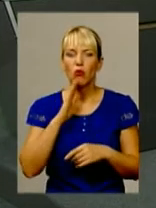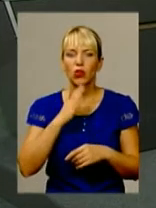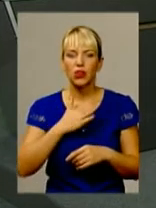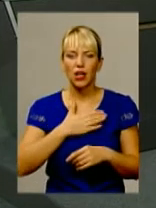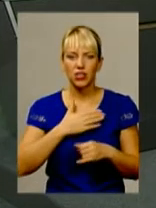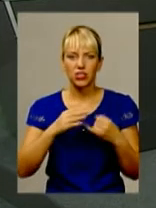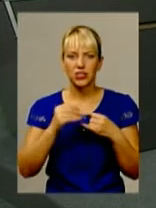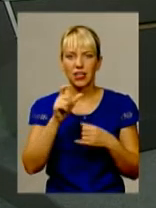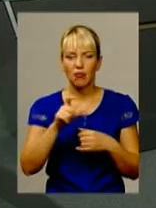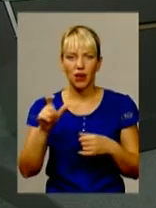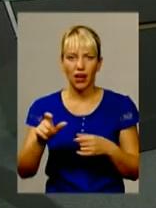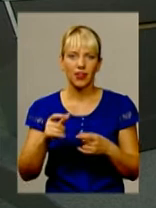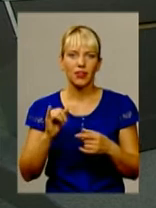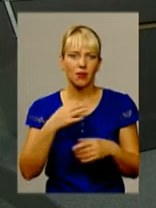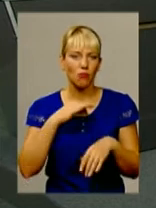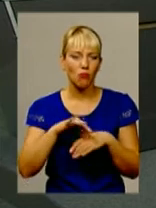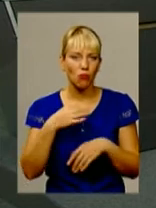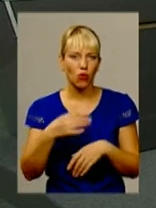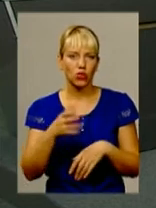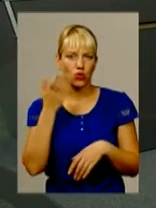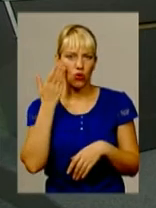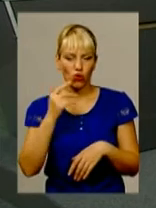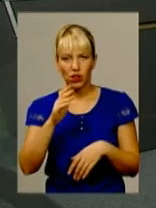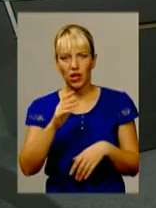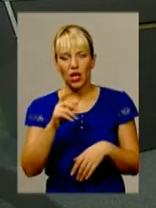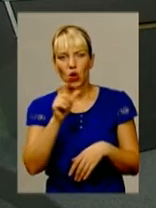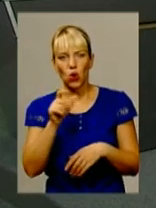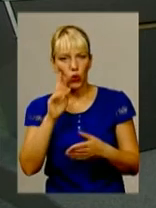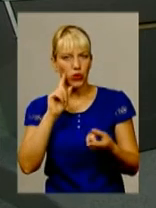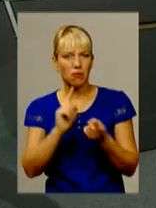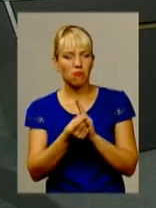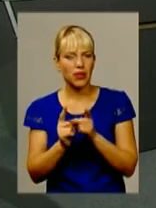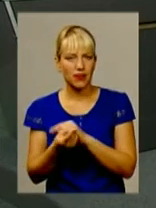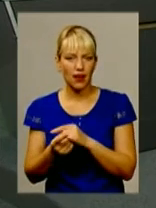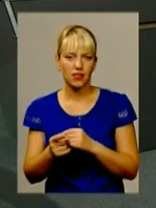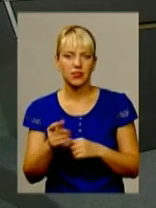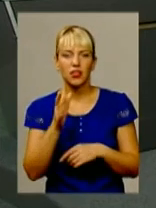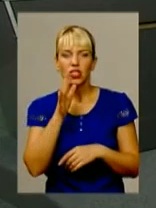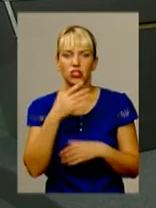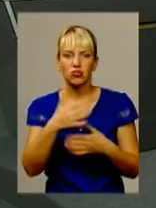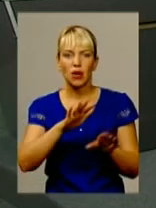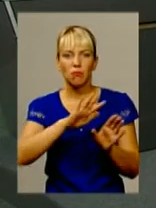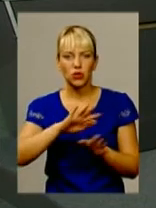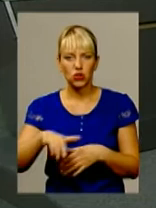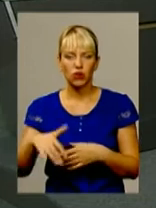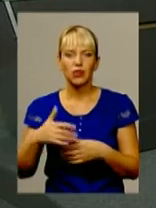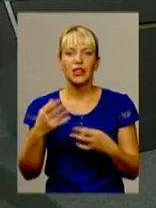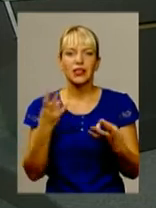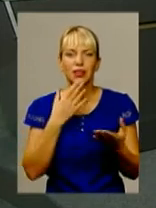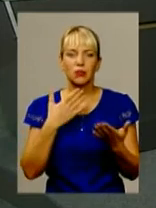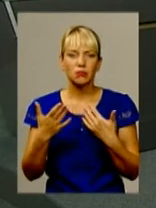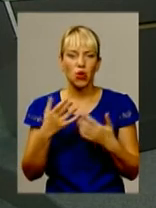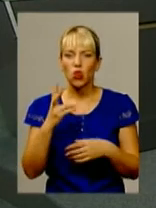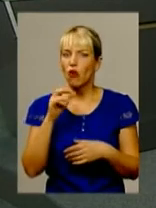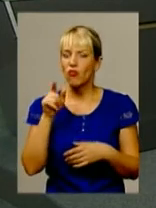боляче, коли воно якось розрізано отак напополам. Час прийшов, от, я думаю, що треба спілкуватися. Але все одно вони